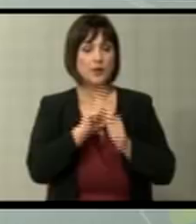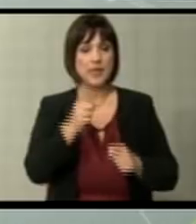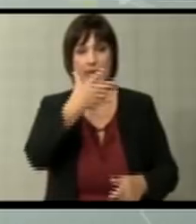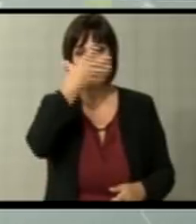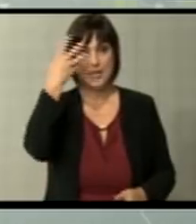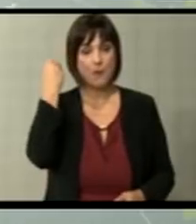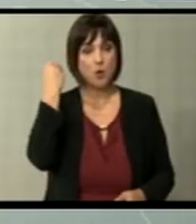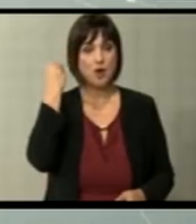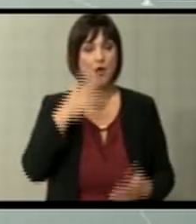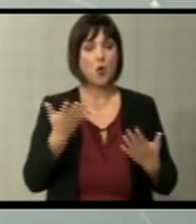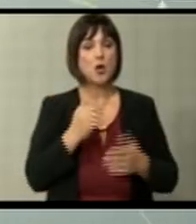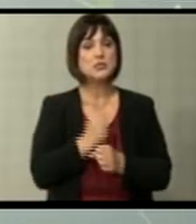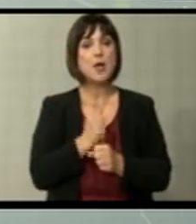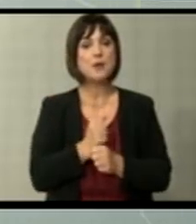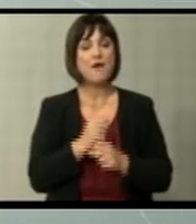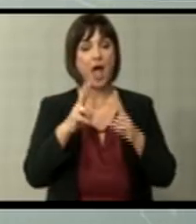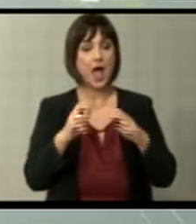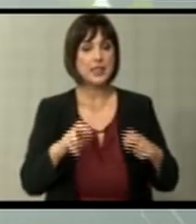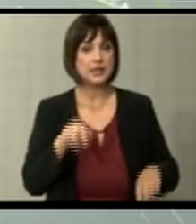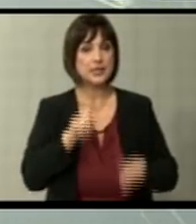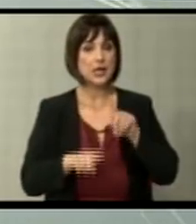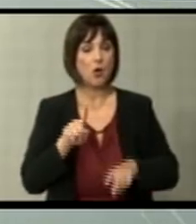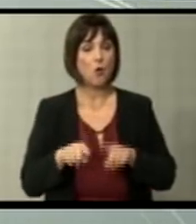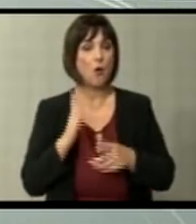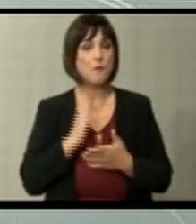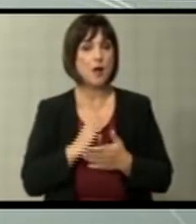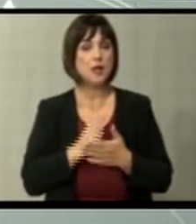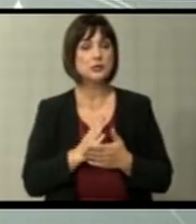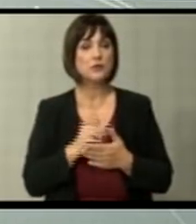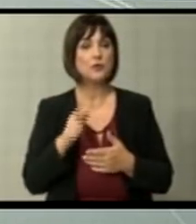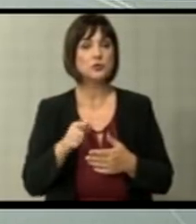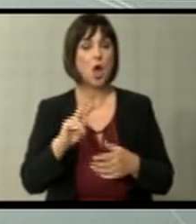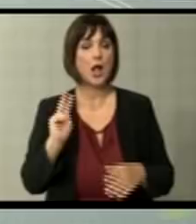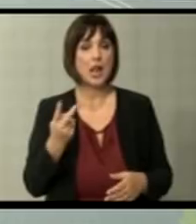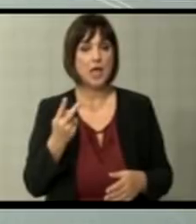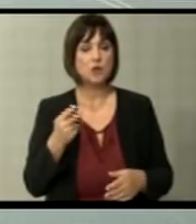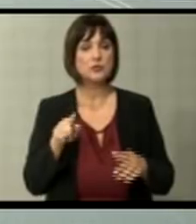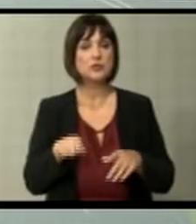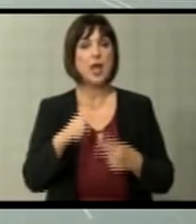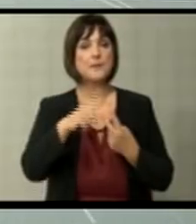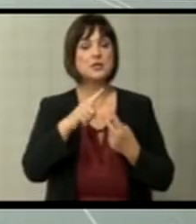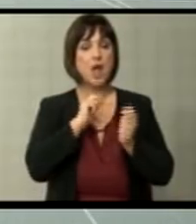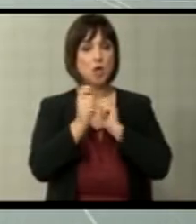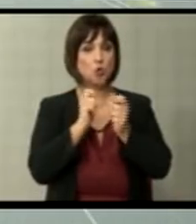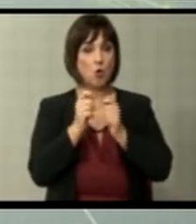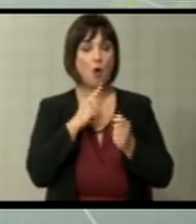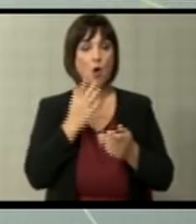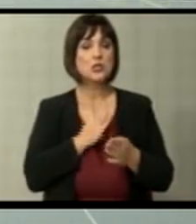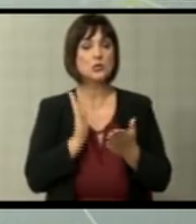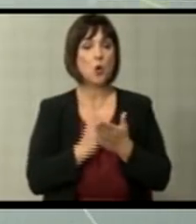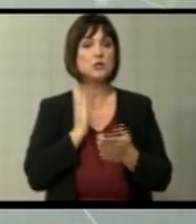заборавиме кога се праве анализи неколку пати со Клековски за Преспански одговор која сме